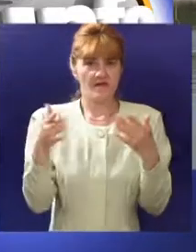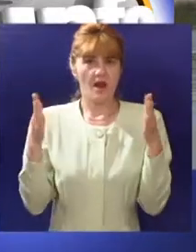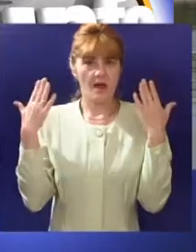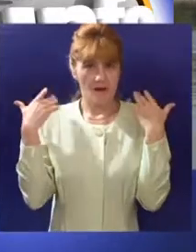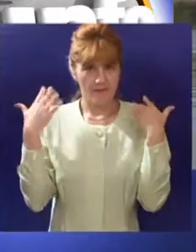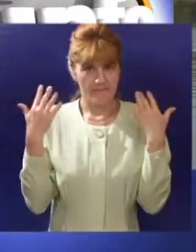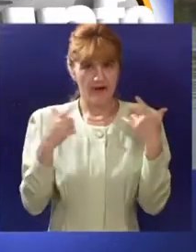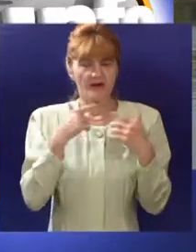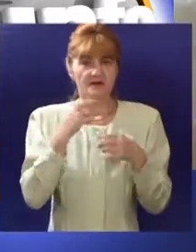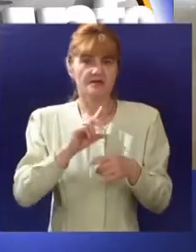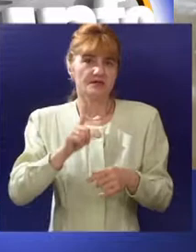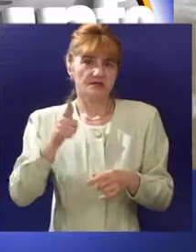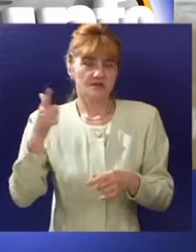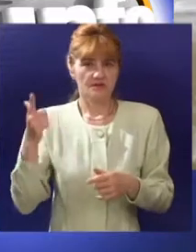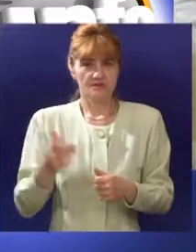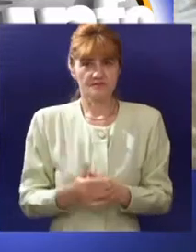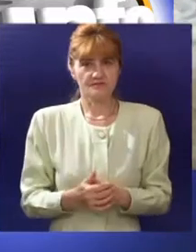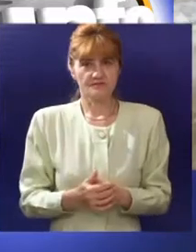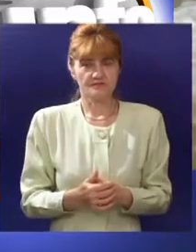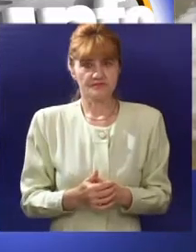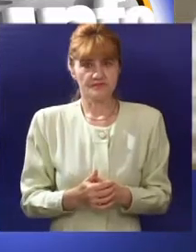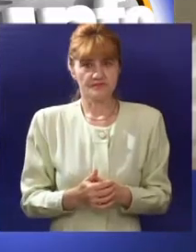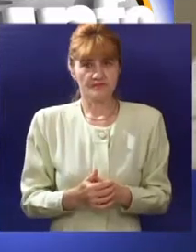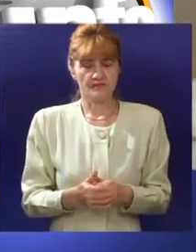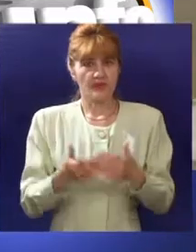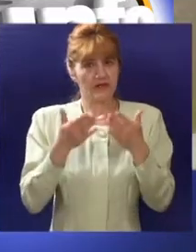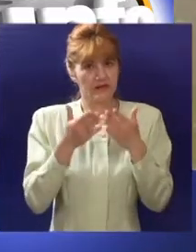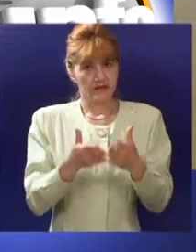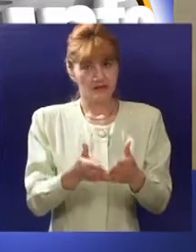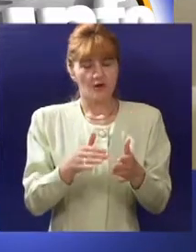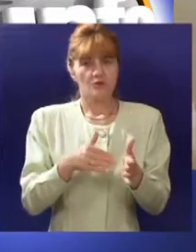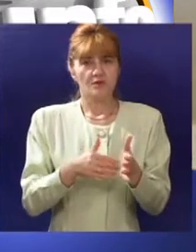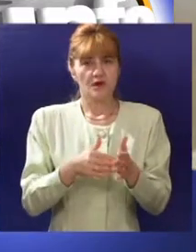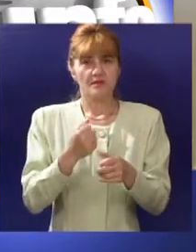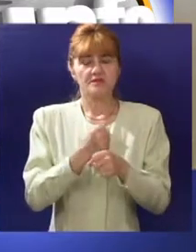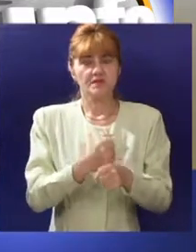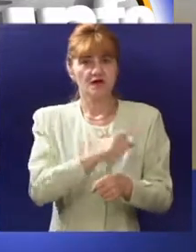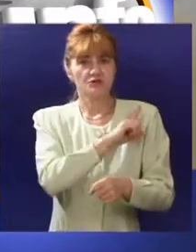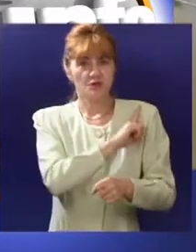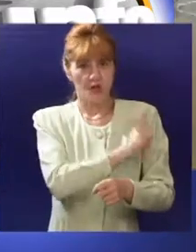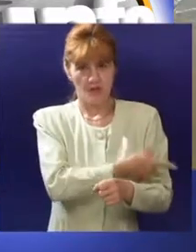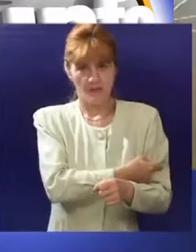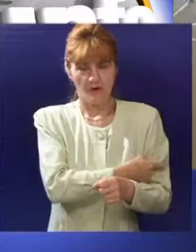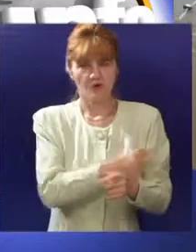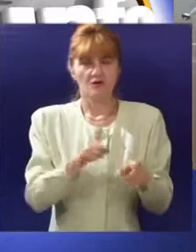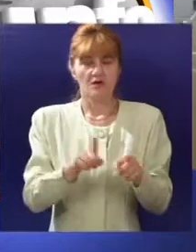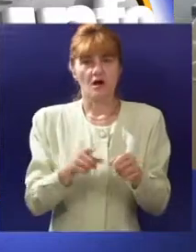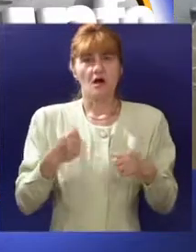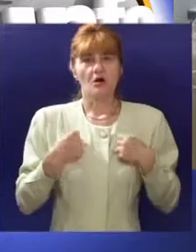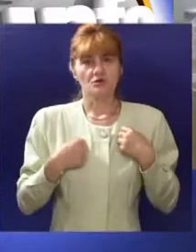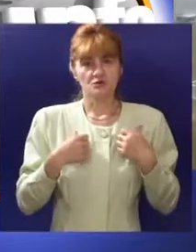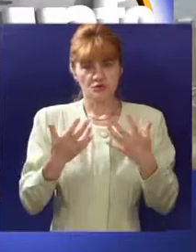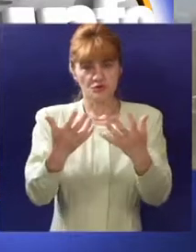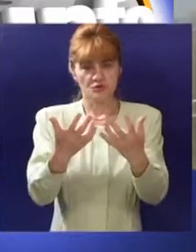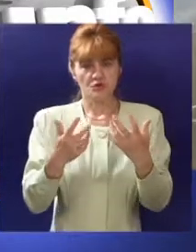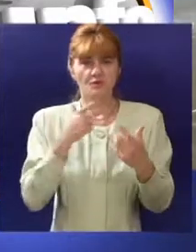Velikog parka koji je od značaja kao sklonište za faunu. Na ovaj način se zaštita pojačava kao ekološki koridorika